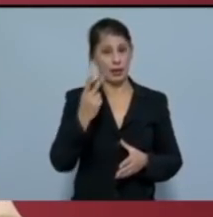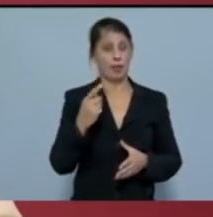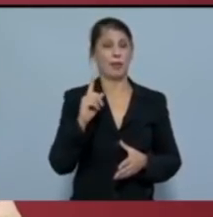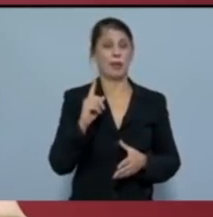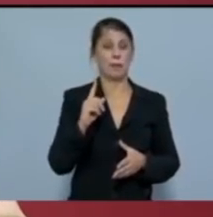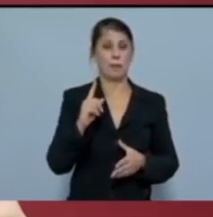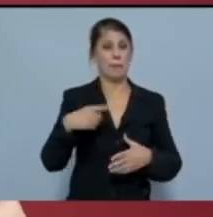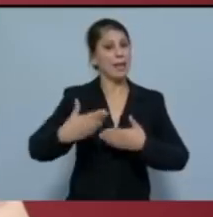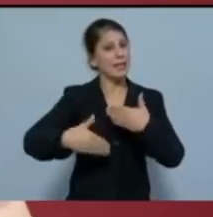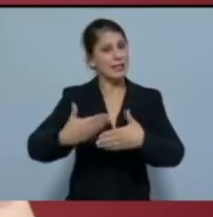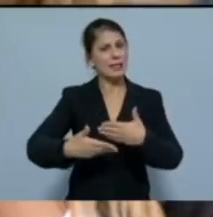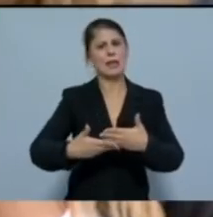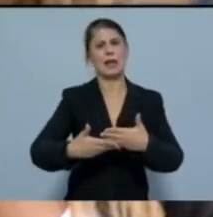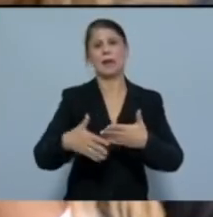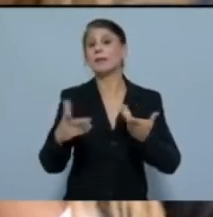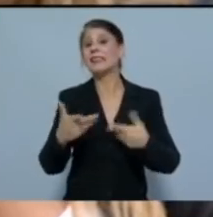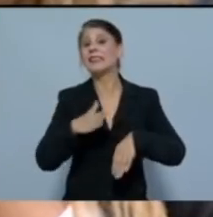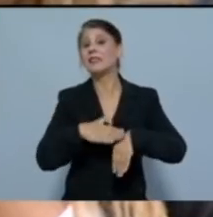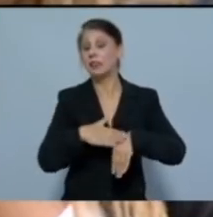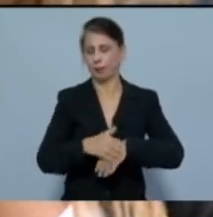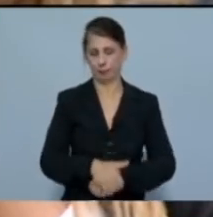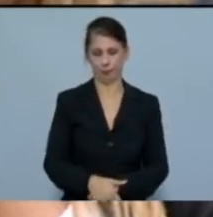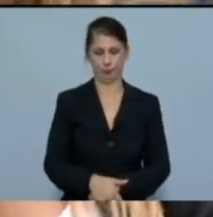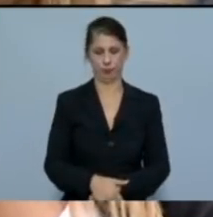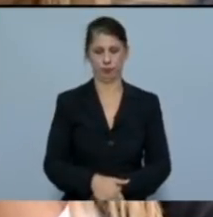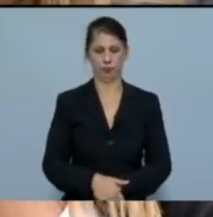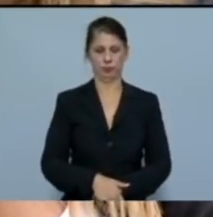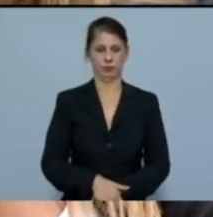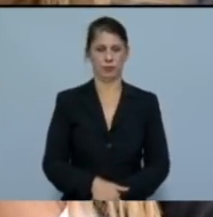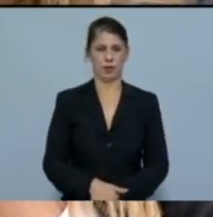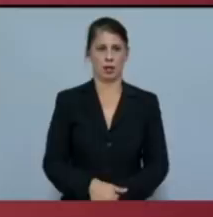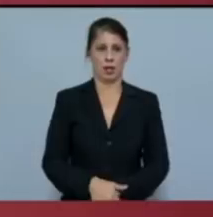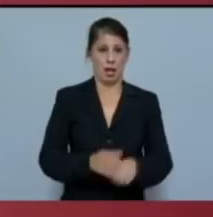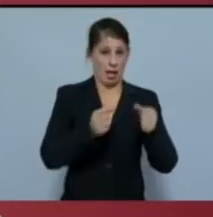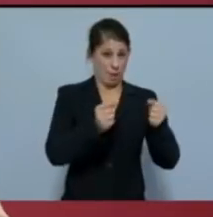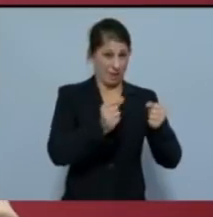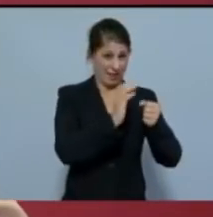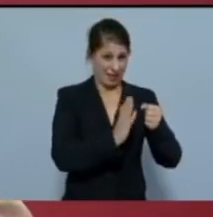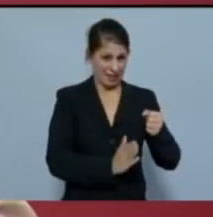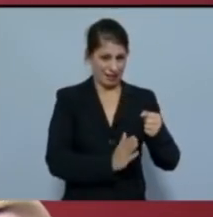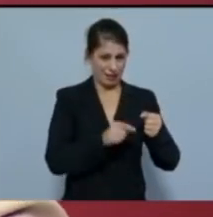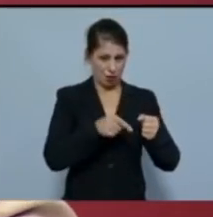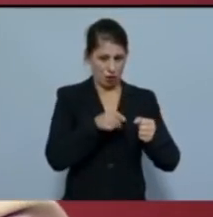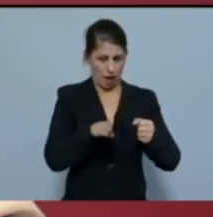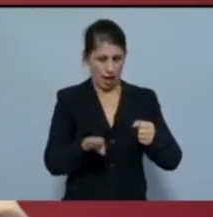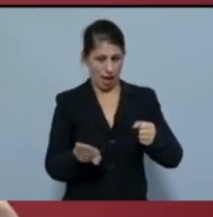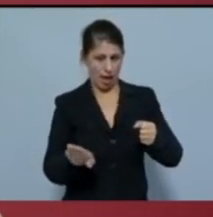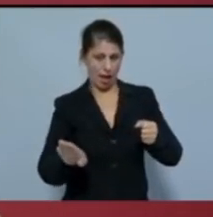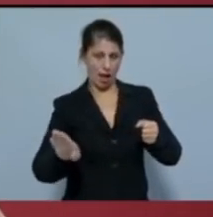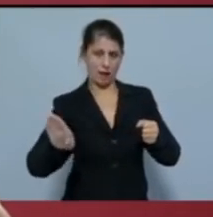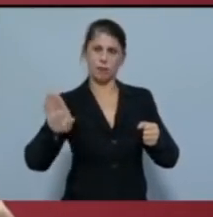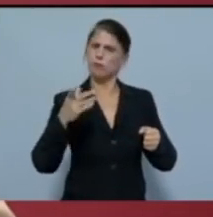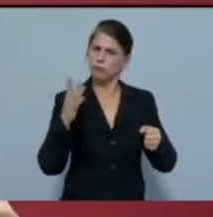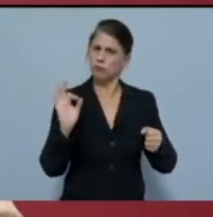σειρά από αιτίες. Από το πέρασμα από τη φάση της κρίσης στη φάση της ανάκαμψης, που